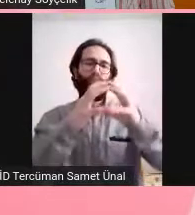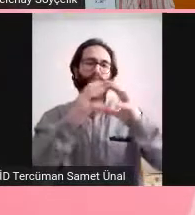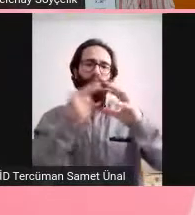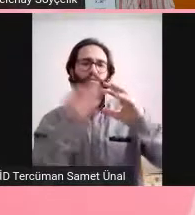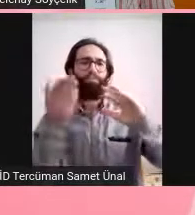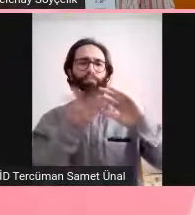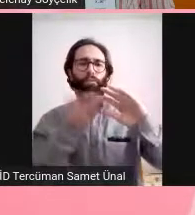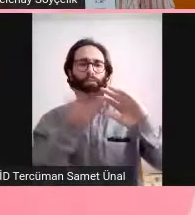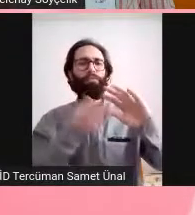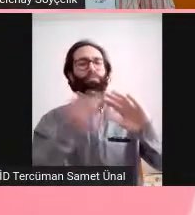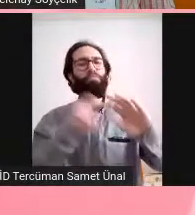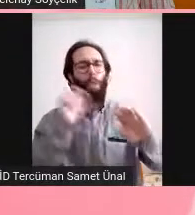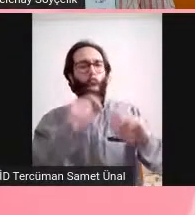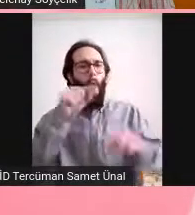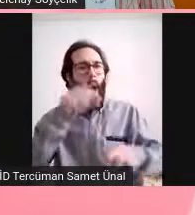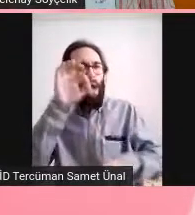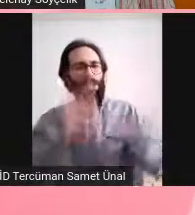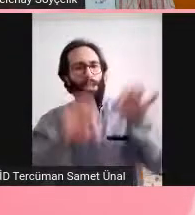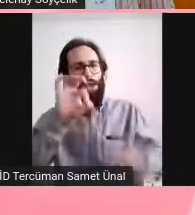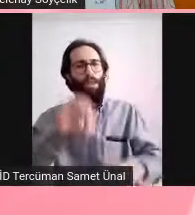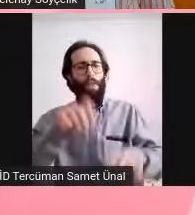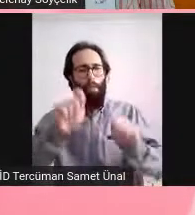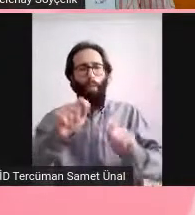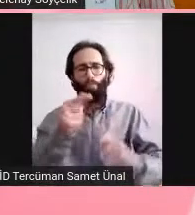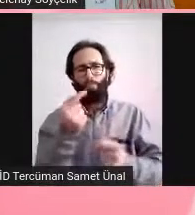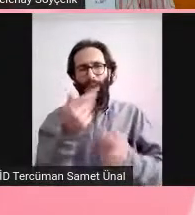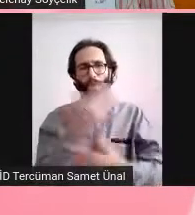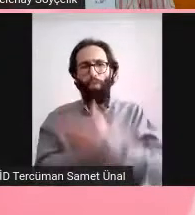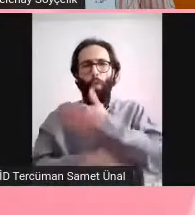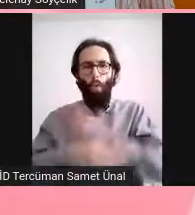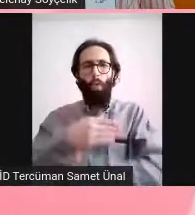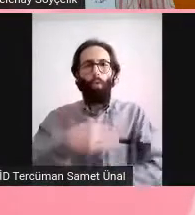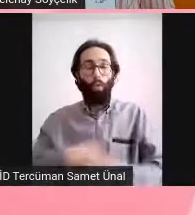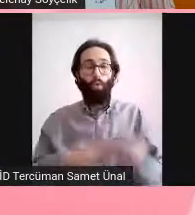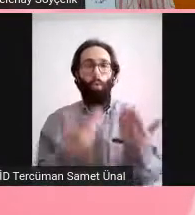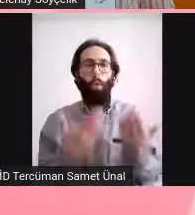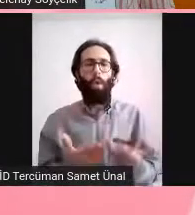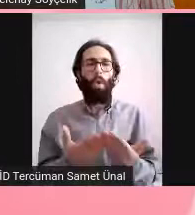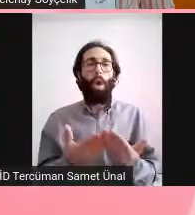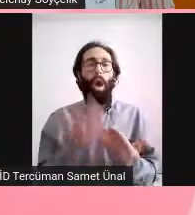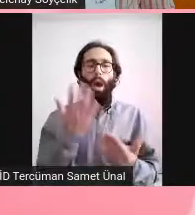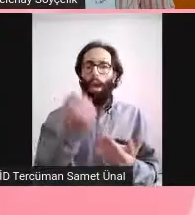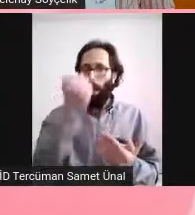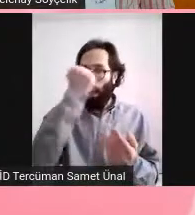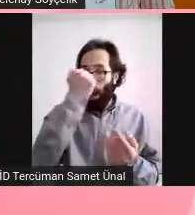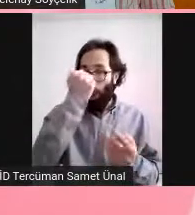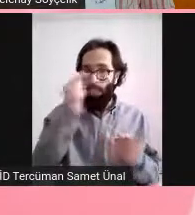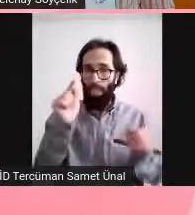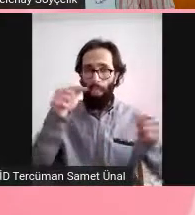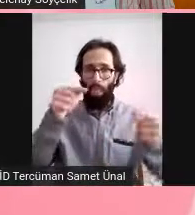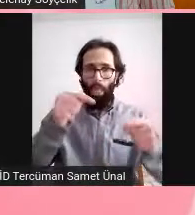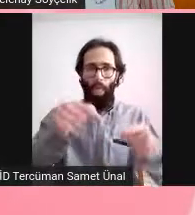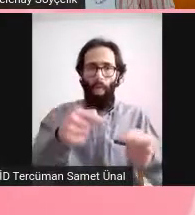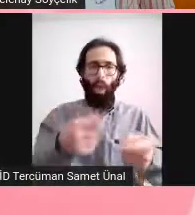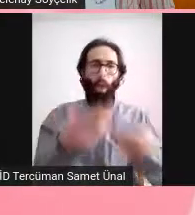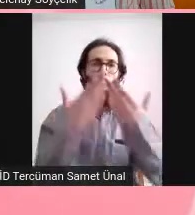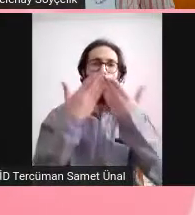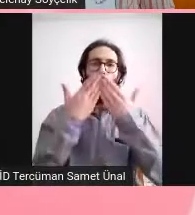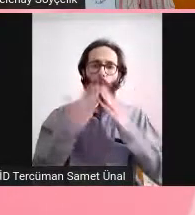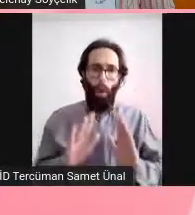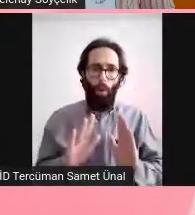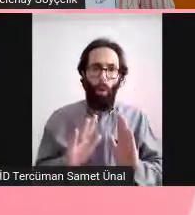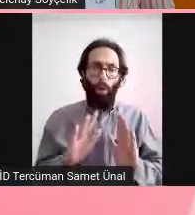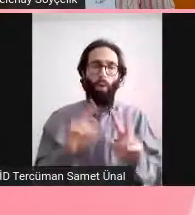Zor bir işlem. Kan akışı durduğu için aslında hani nöronlar artık yaşamıyor.